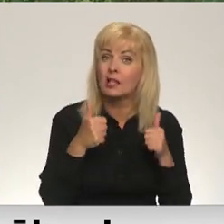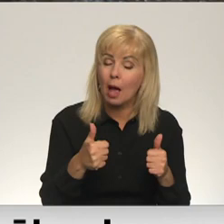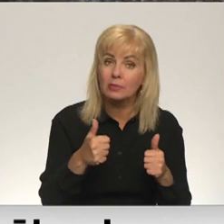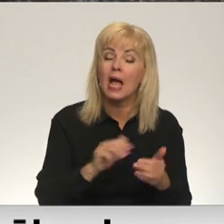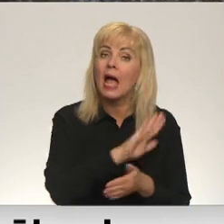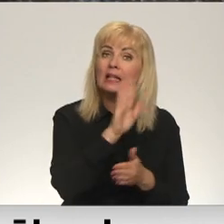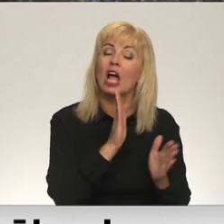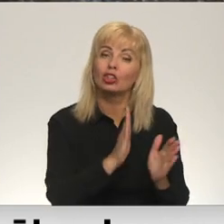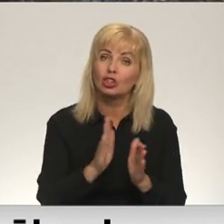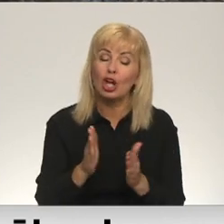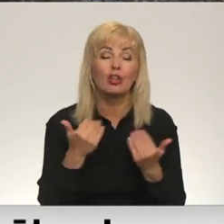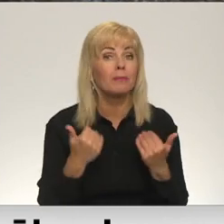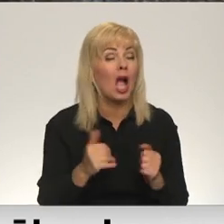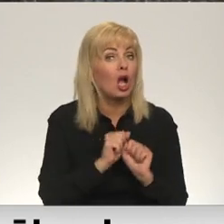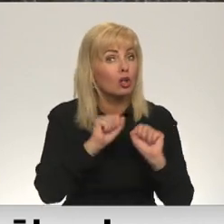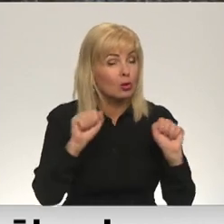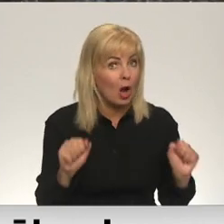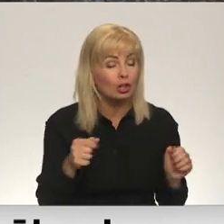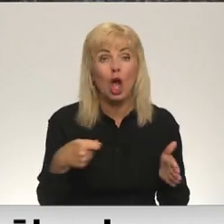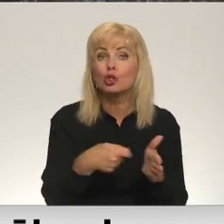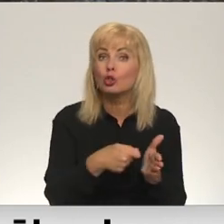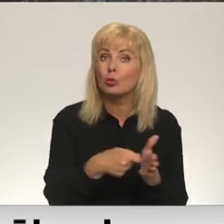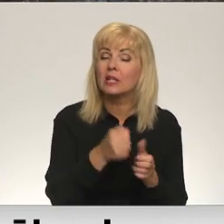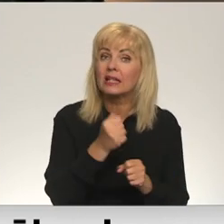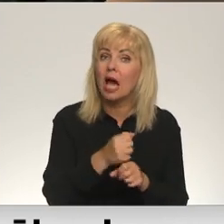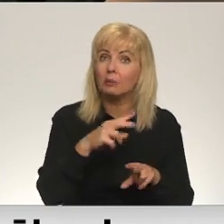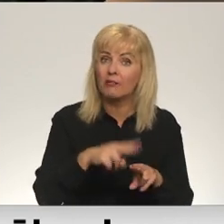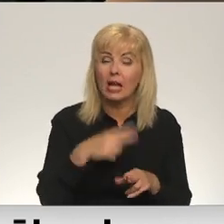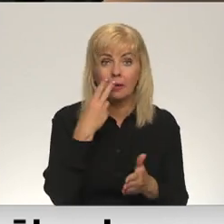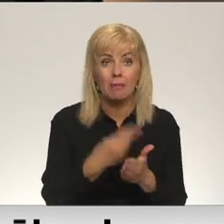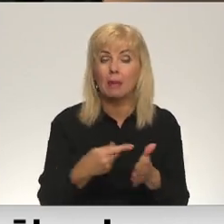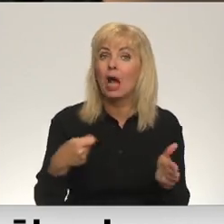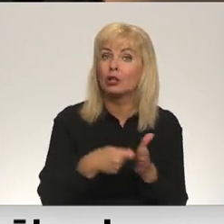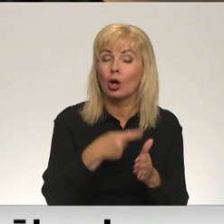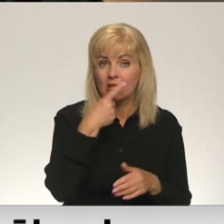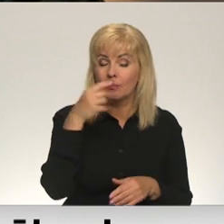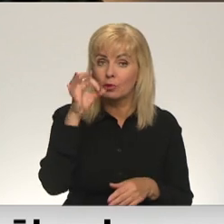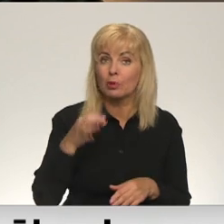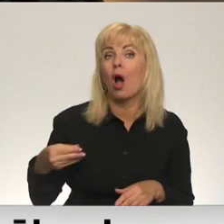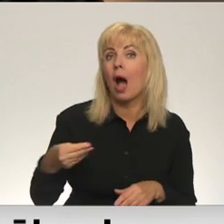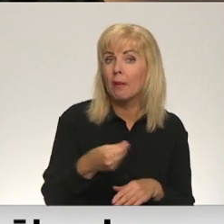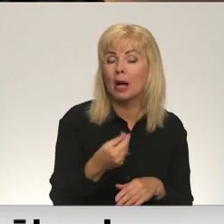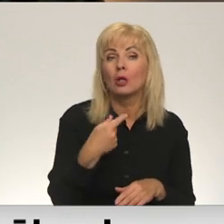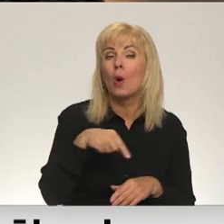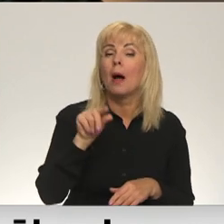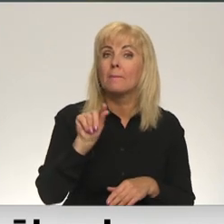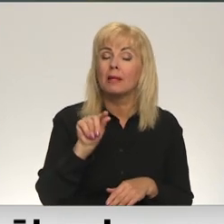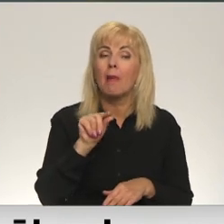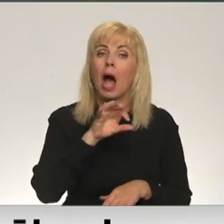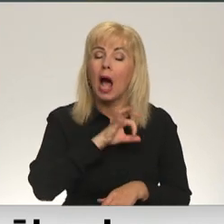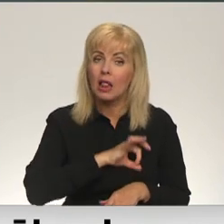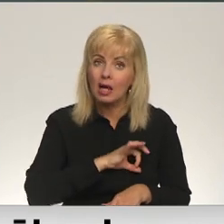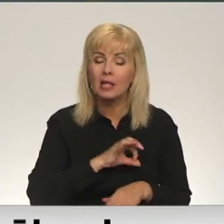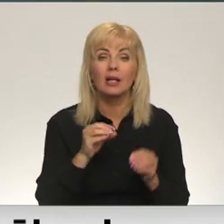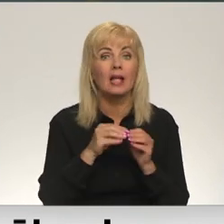režīms. Lai arī šobrīd tiek nodrošinātas subsidētās darba vietas, kas parest dotāciju 100% apmērā no minimālās darba algas, kā